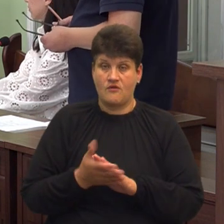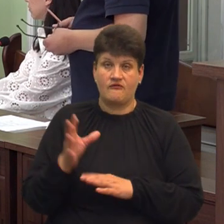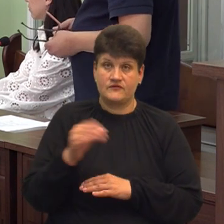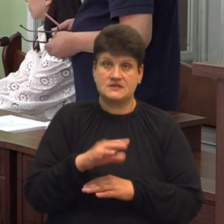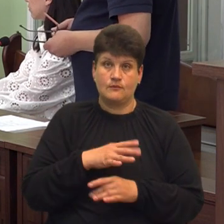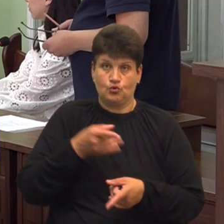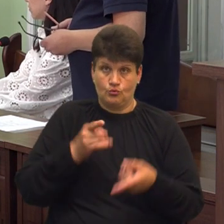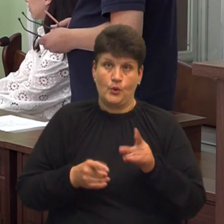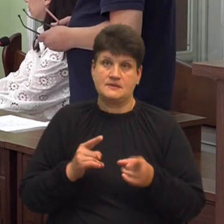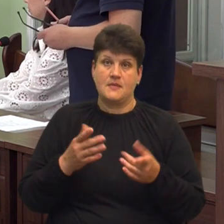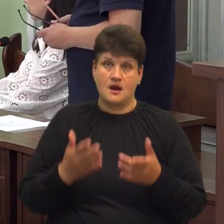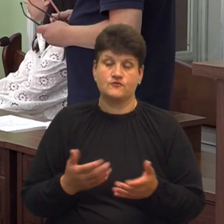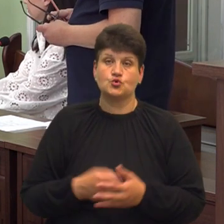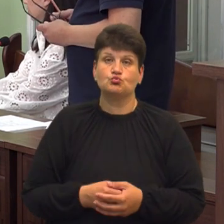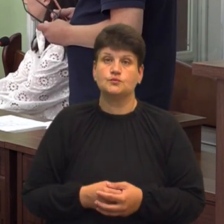по-справжі.